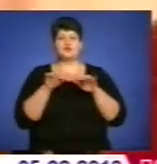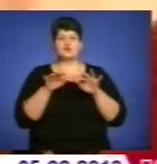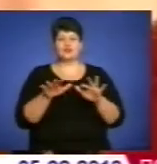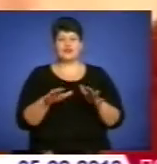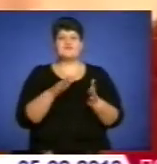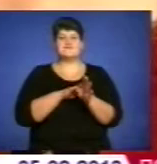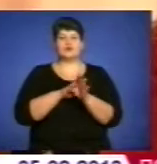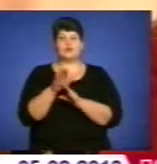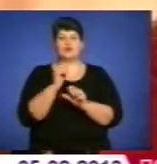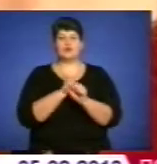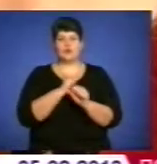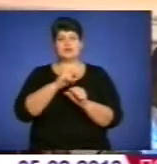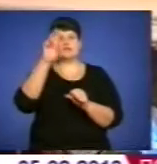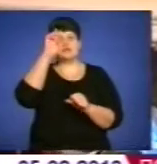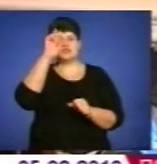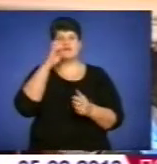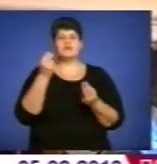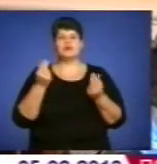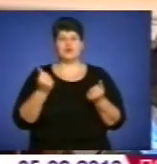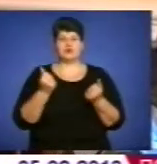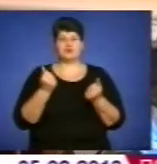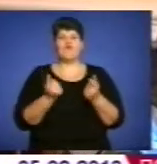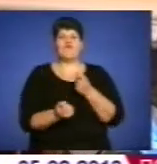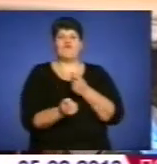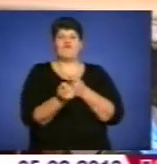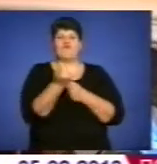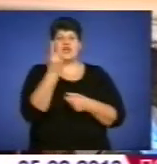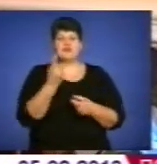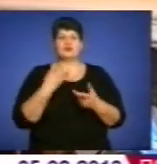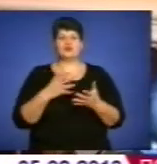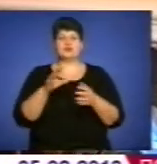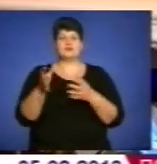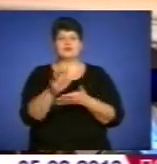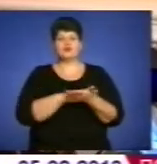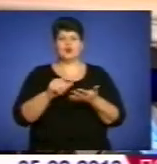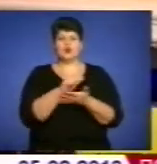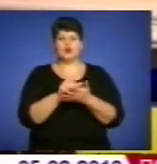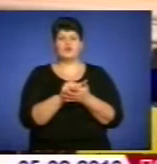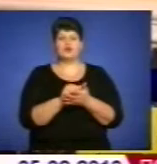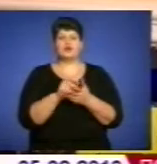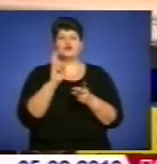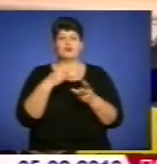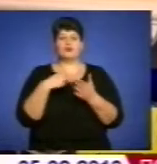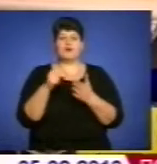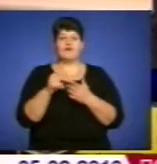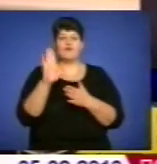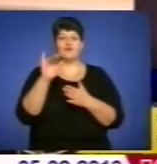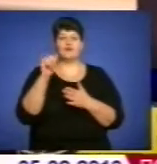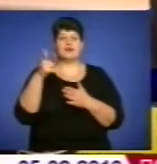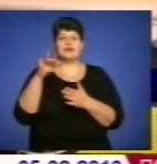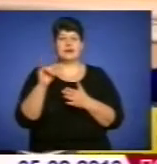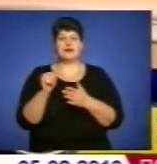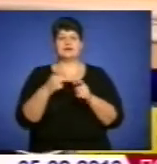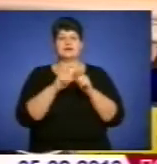виконували роботи за бюджетні кошти. Виявлена та зруйнована схема розкрадання коштів місцевих бюджетів, виділених на закупівлю вугілля для закладів освіти.